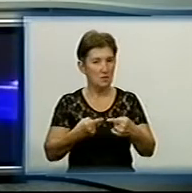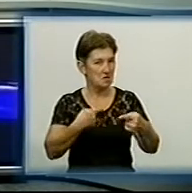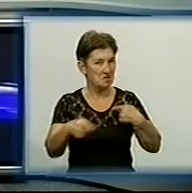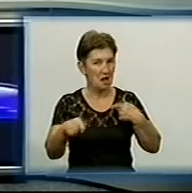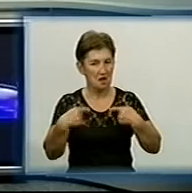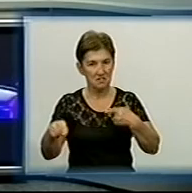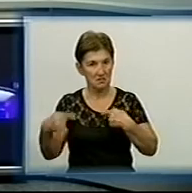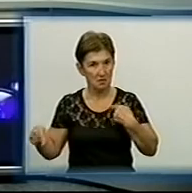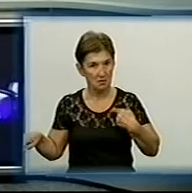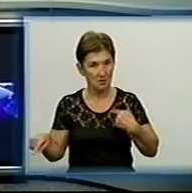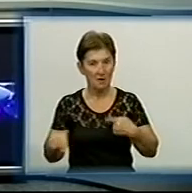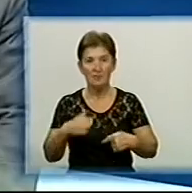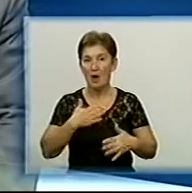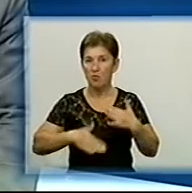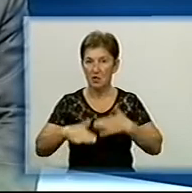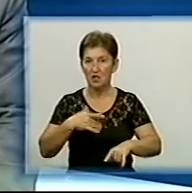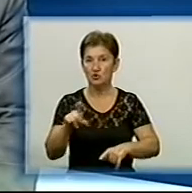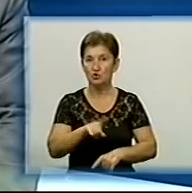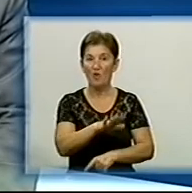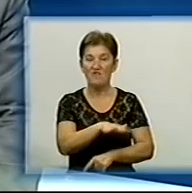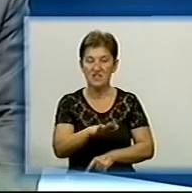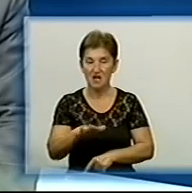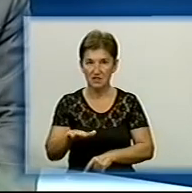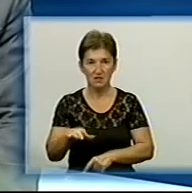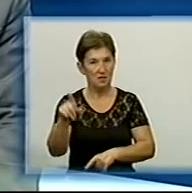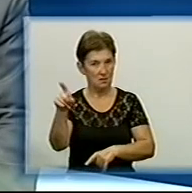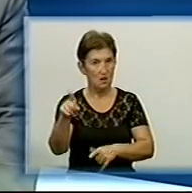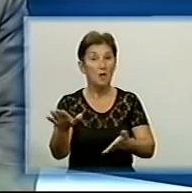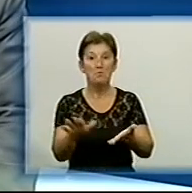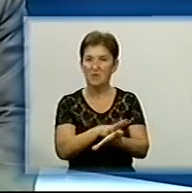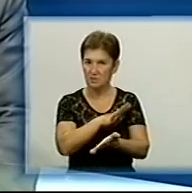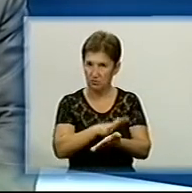Порадовало тот факт, що в детській больниці Це все бесплатно